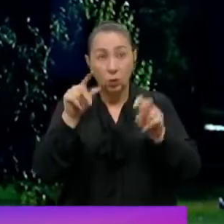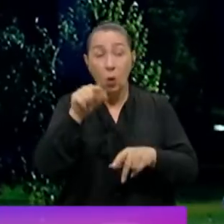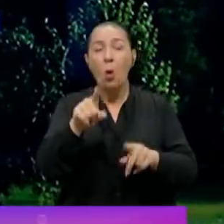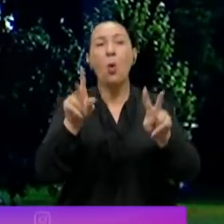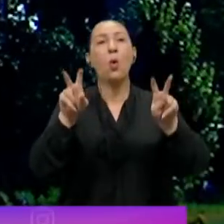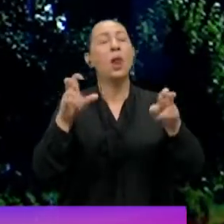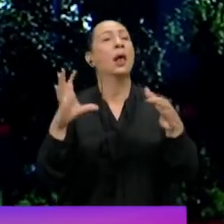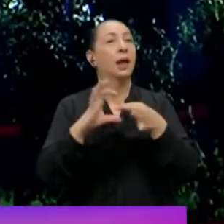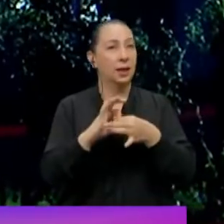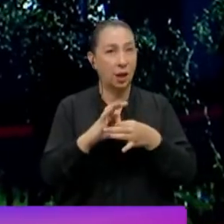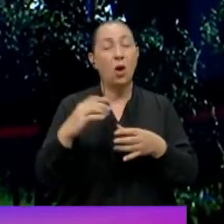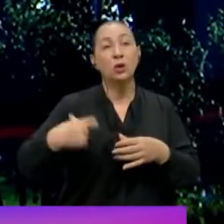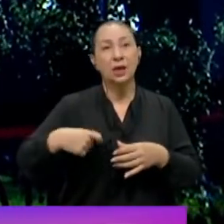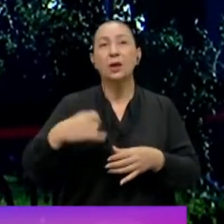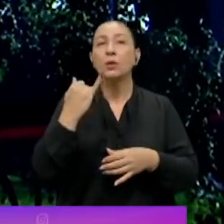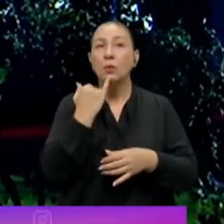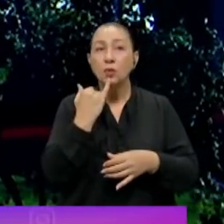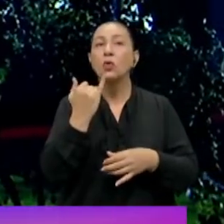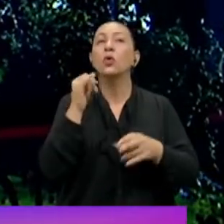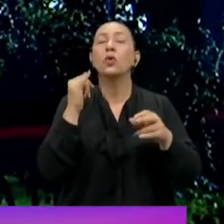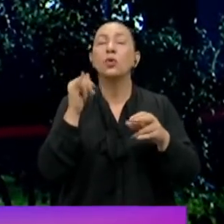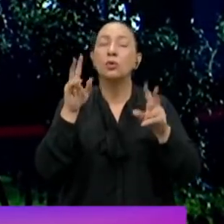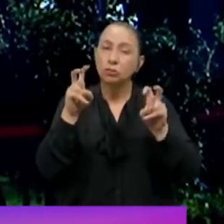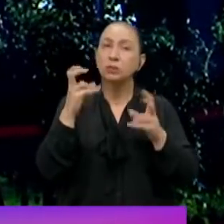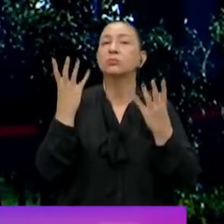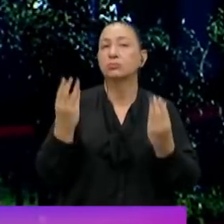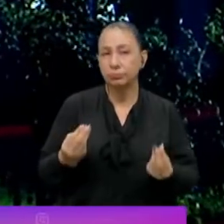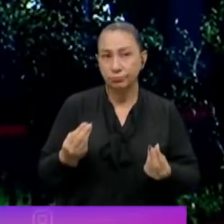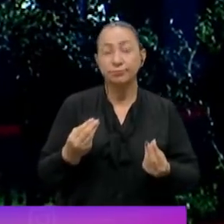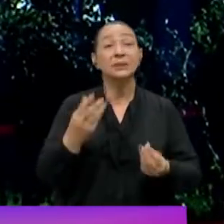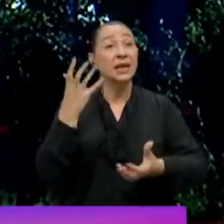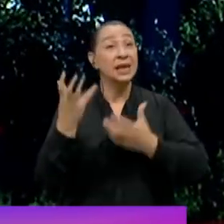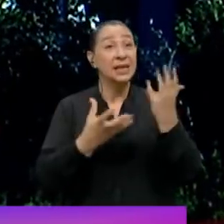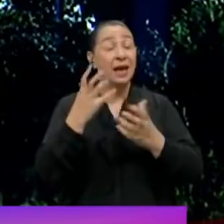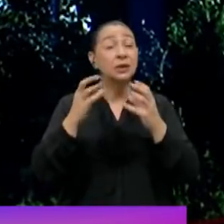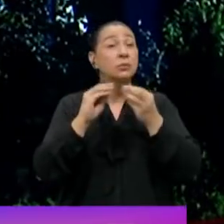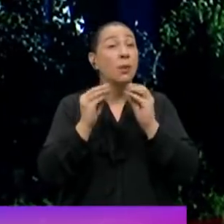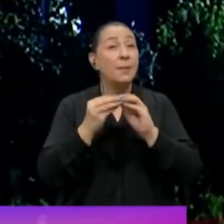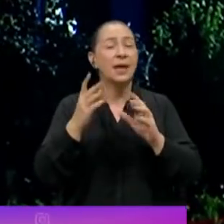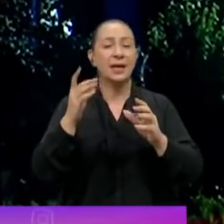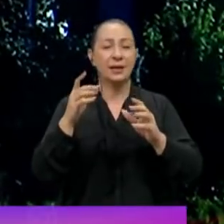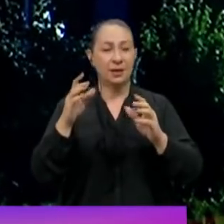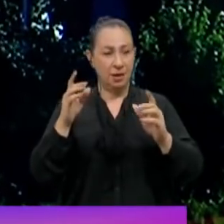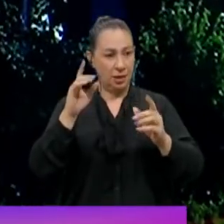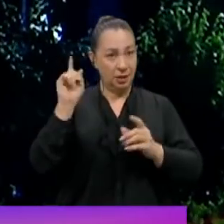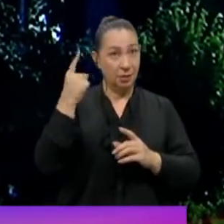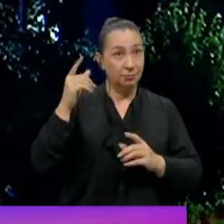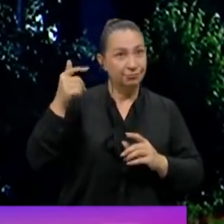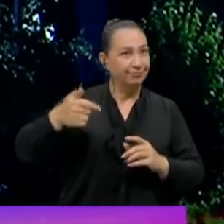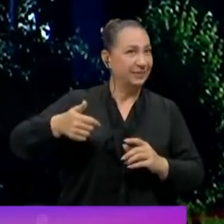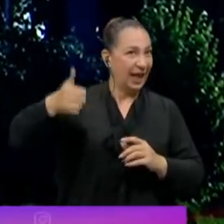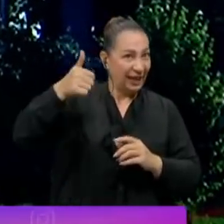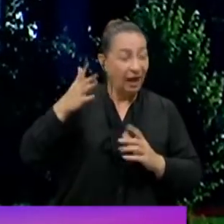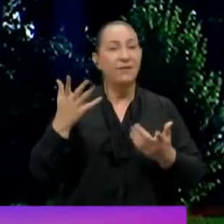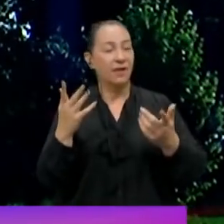O konuyla da ilgili özel konu ve konuklarımız olacak. Tabii yangın meselesi iktidar ve muhalefet arasında da hatların